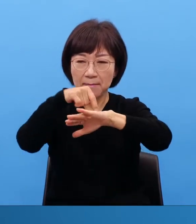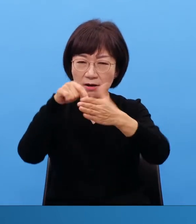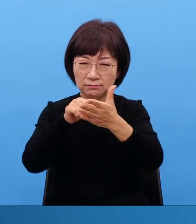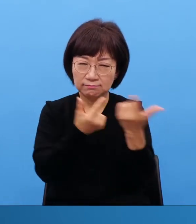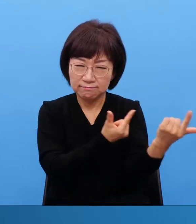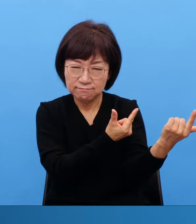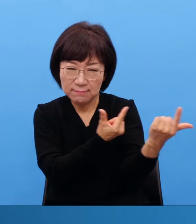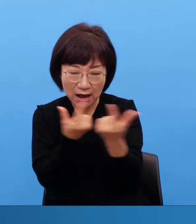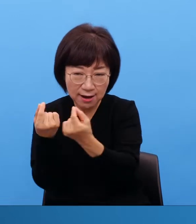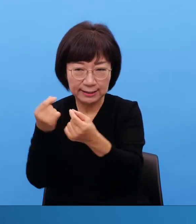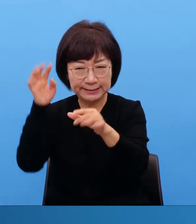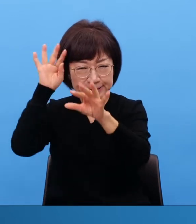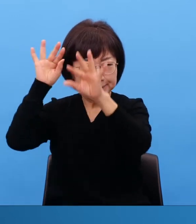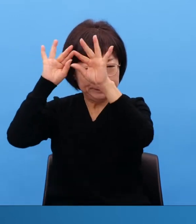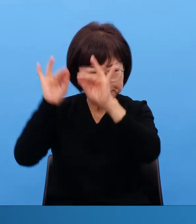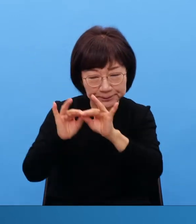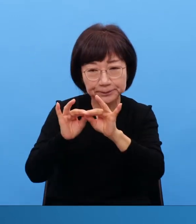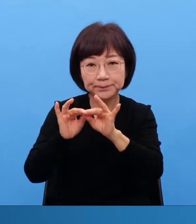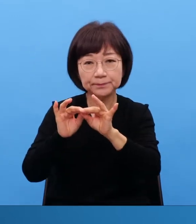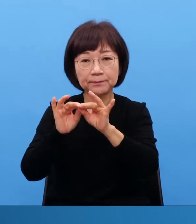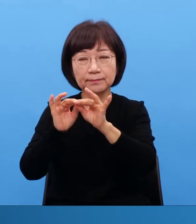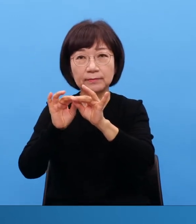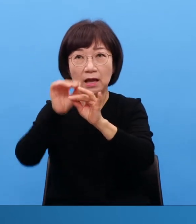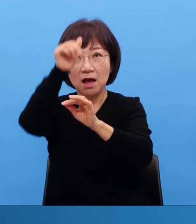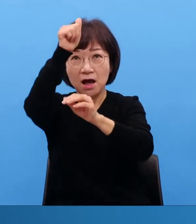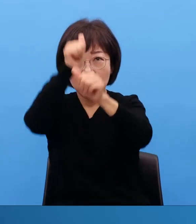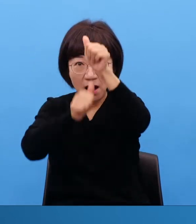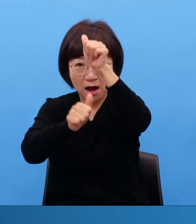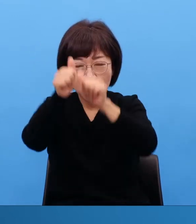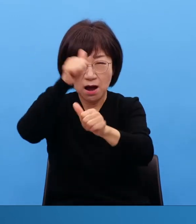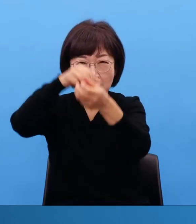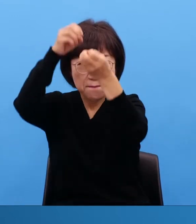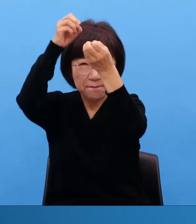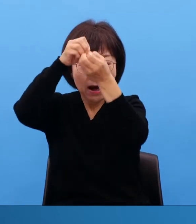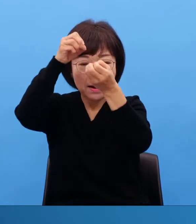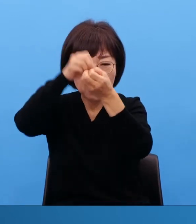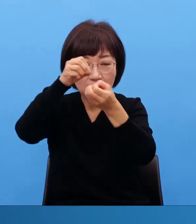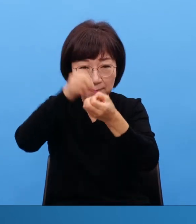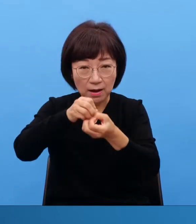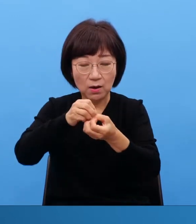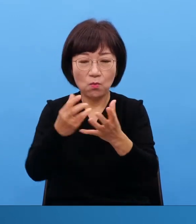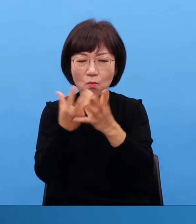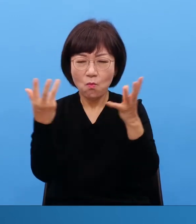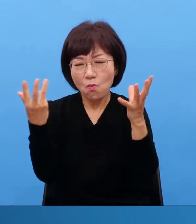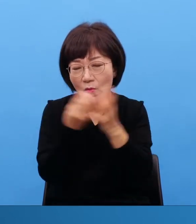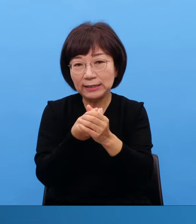이렇게 자손 대대로 이런 신전을 지어서 완전히 허가문을 깔아버려요